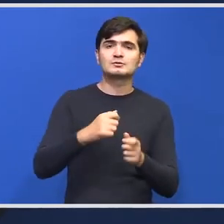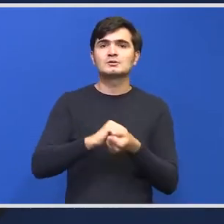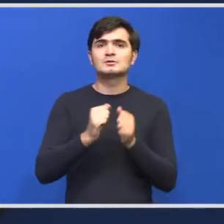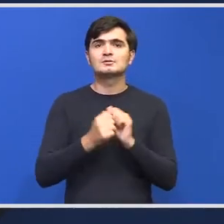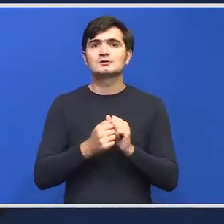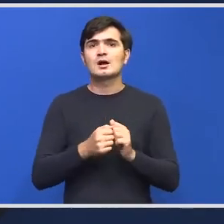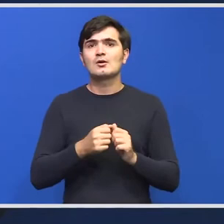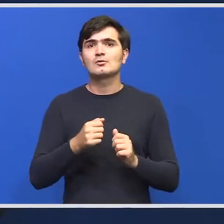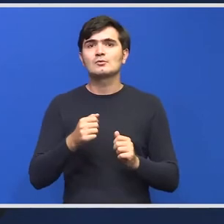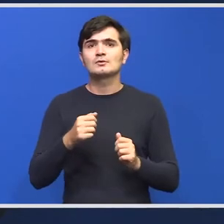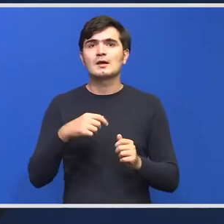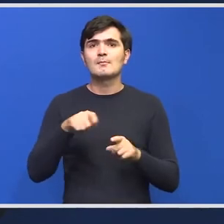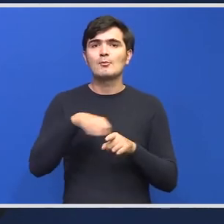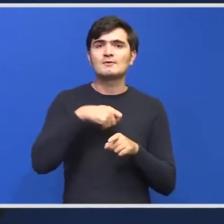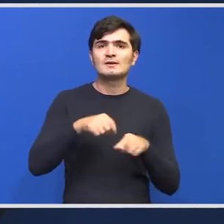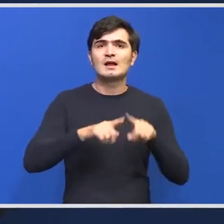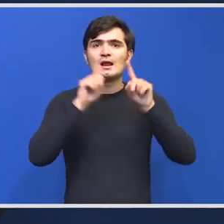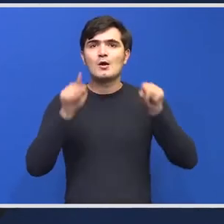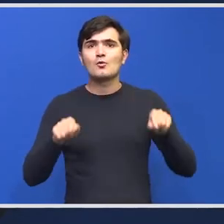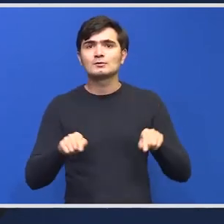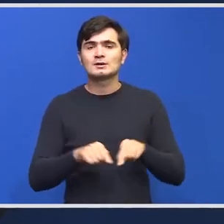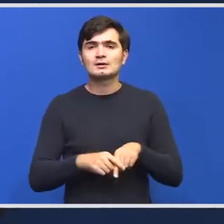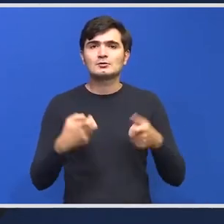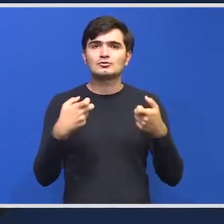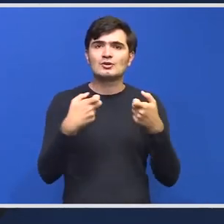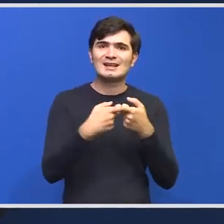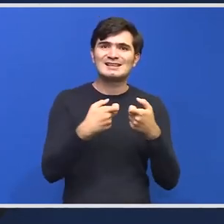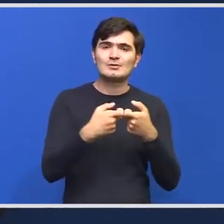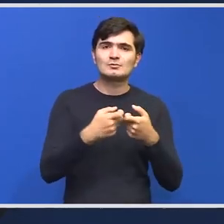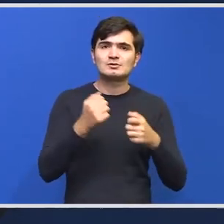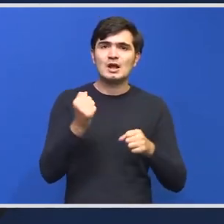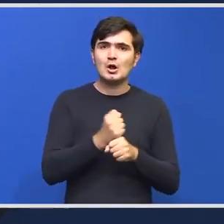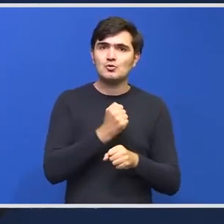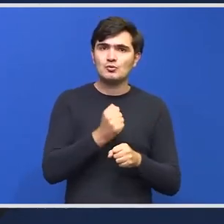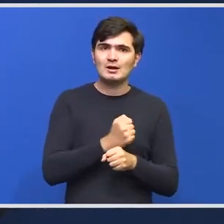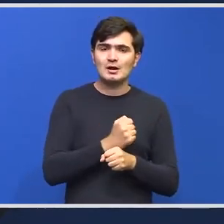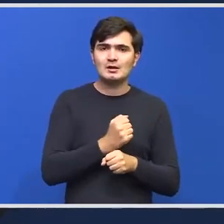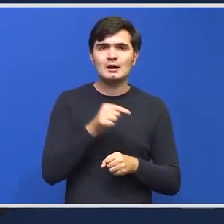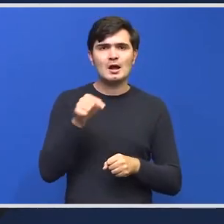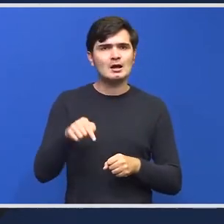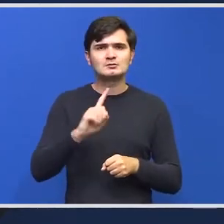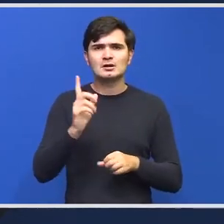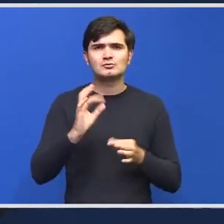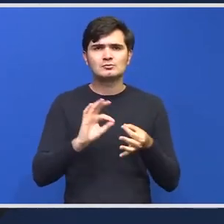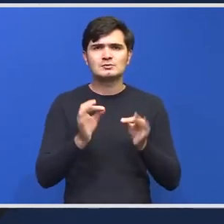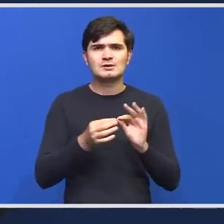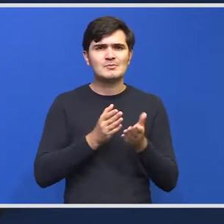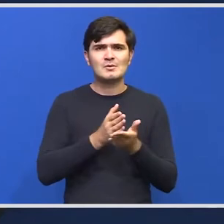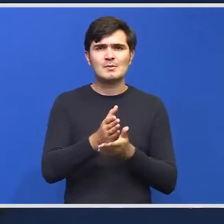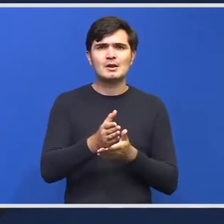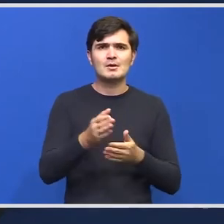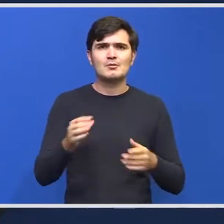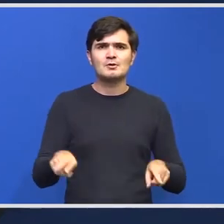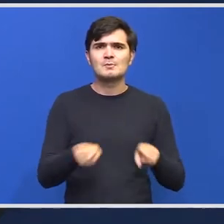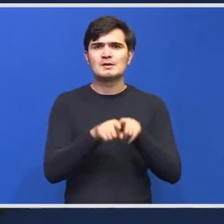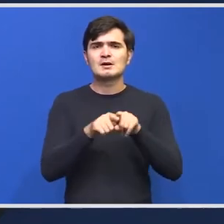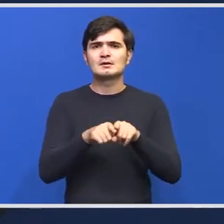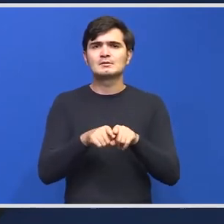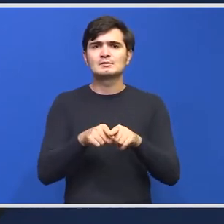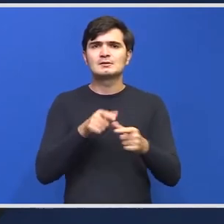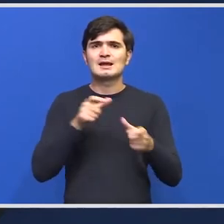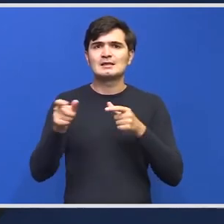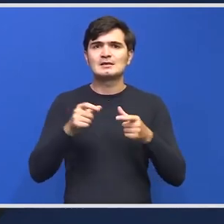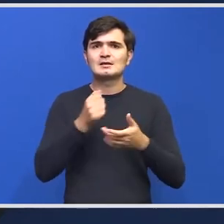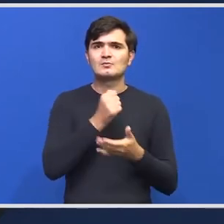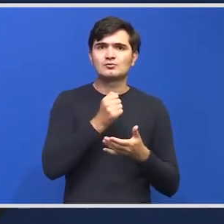flexibilizare a contractelor și a execuției lucrărilor care nu înseamnă întotdeauna imediat credite bugetare, înseamnă și